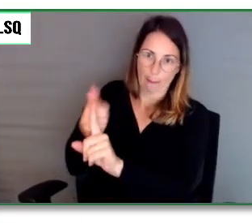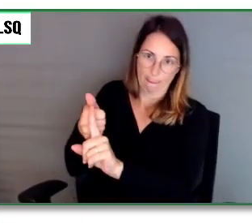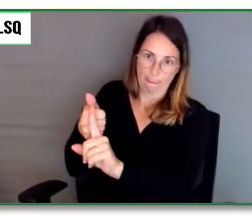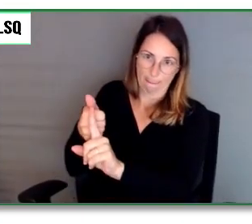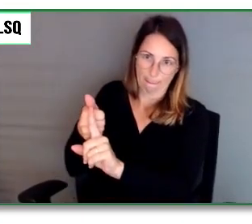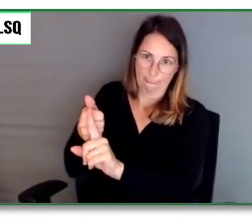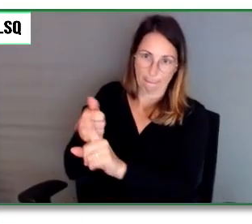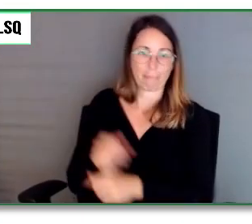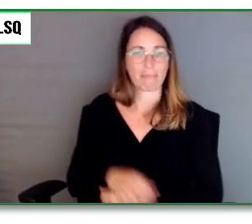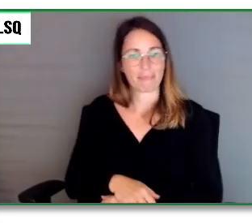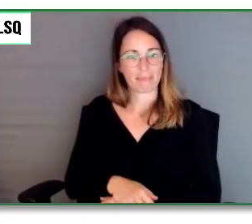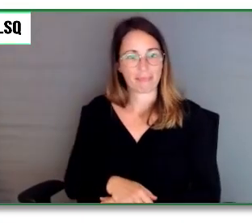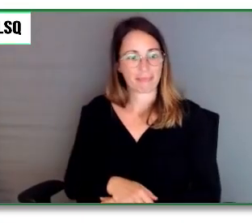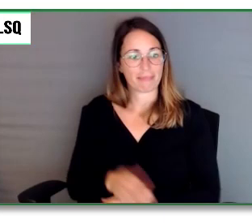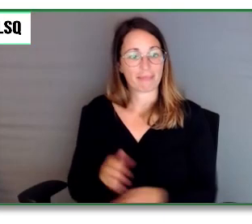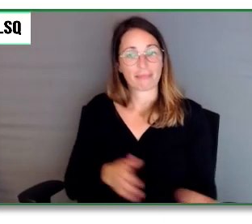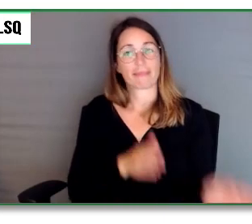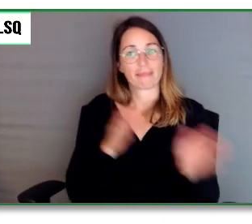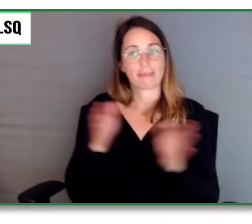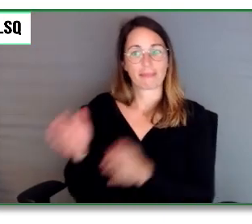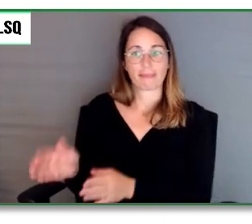donc, pour ce qui est de nos conseils,